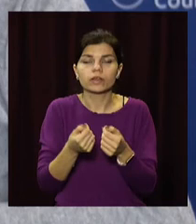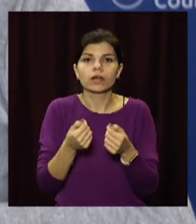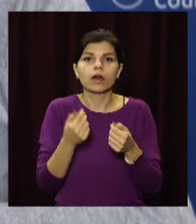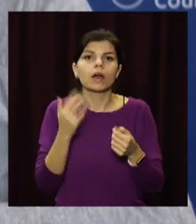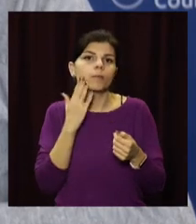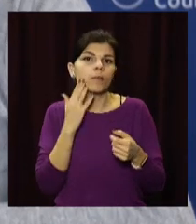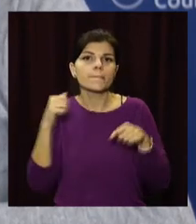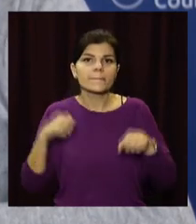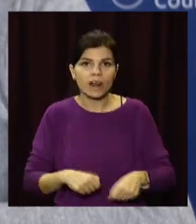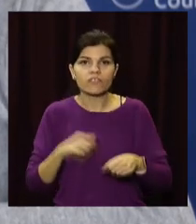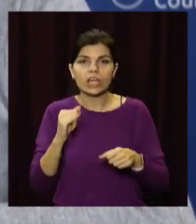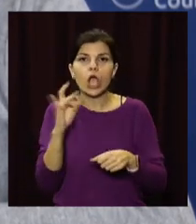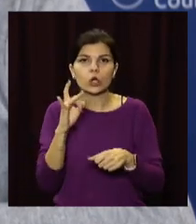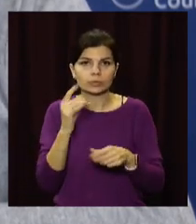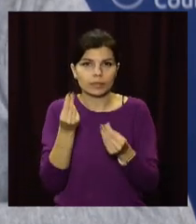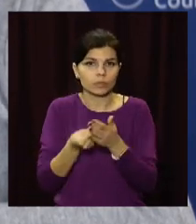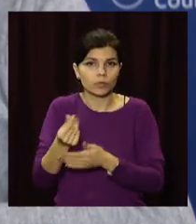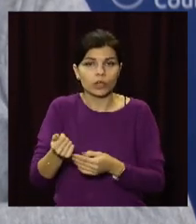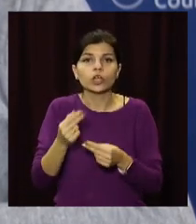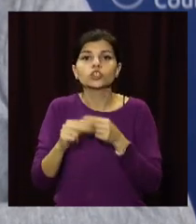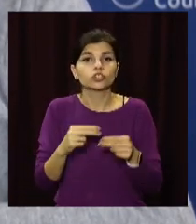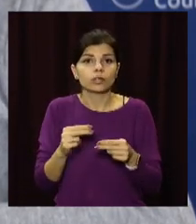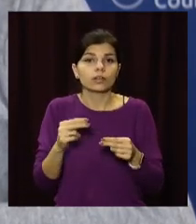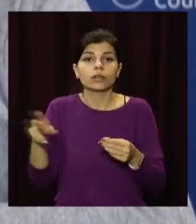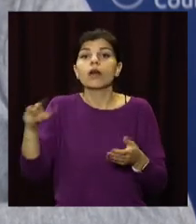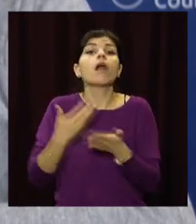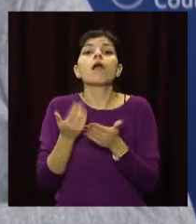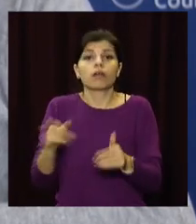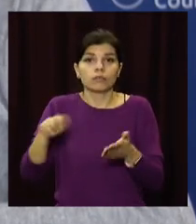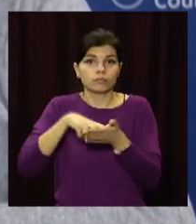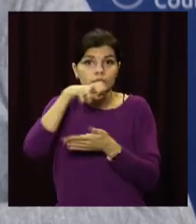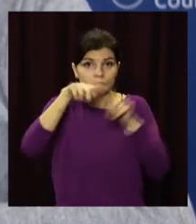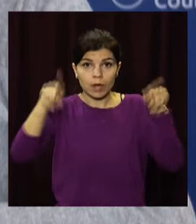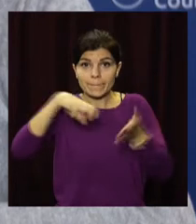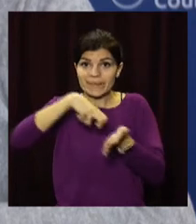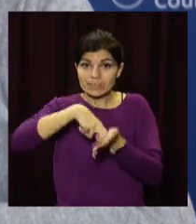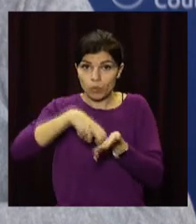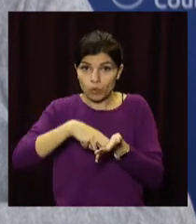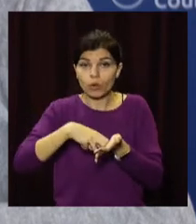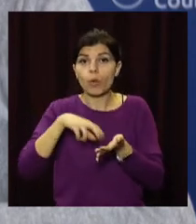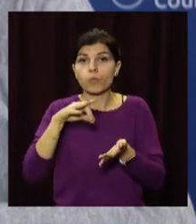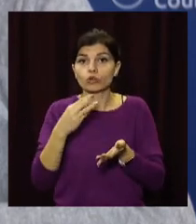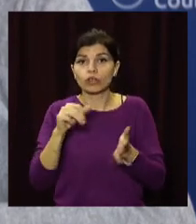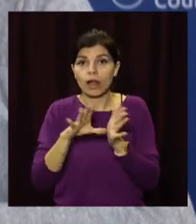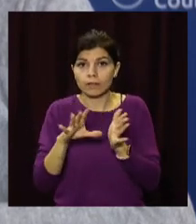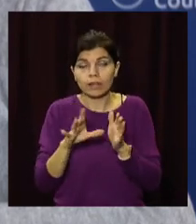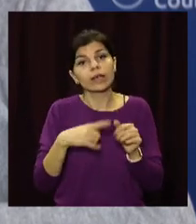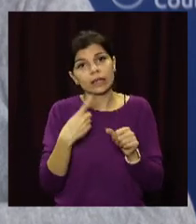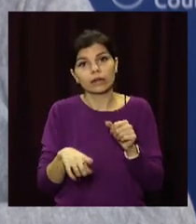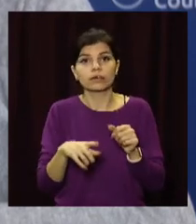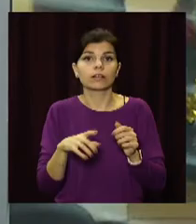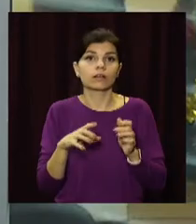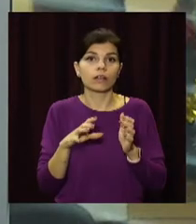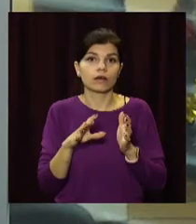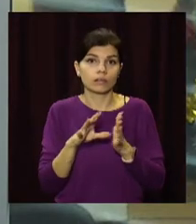та її розмір шляхам надіслання письмового звернення поштою або за допомогою електронного зв'язку.